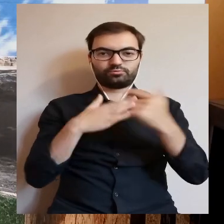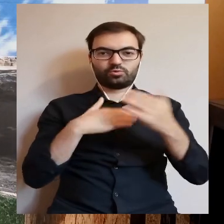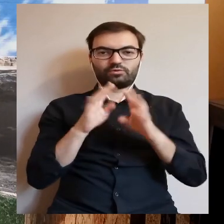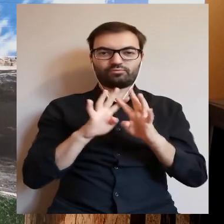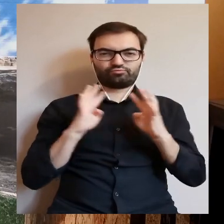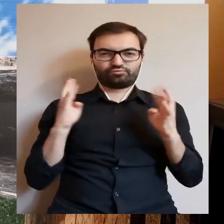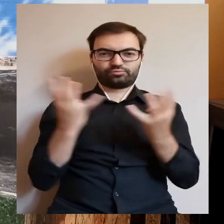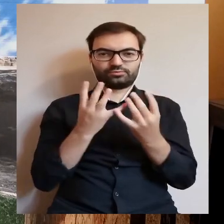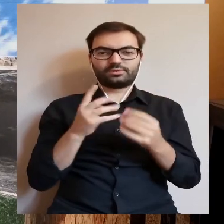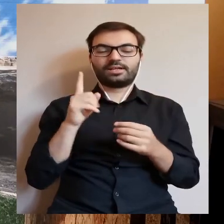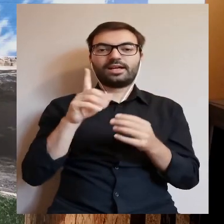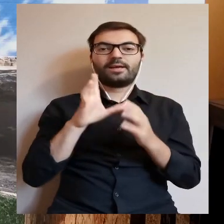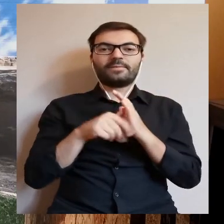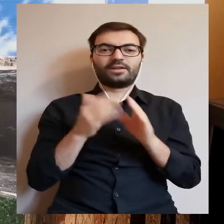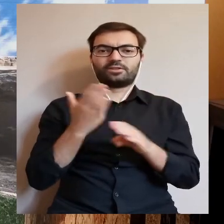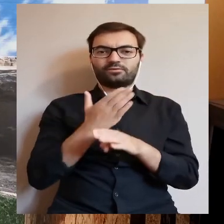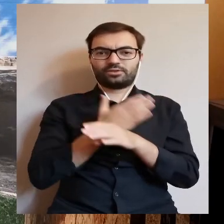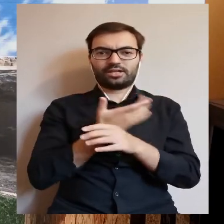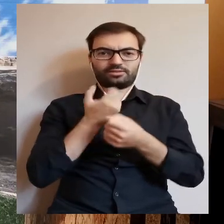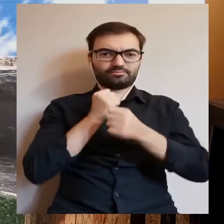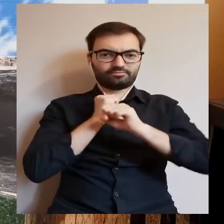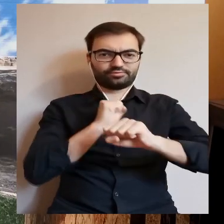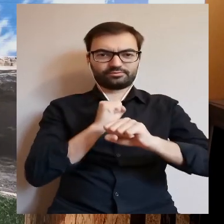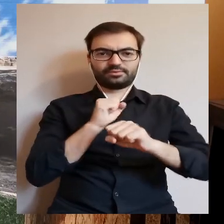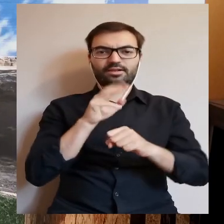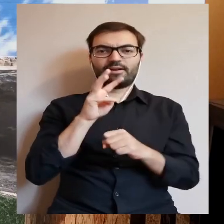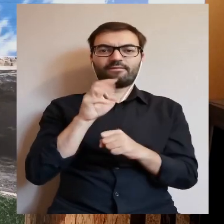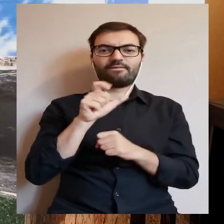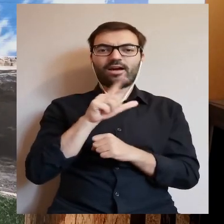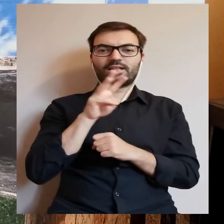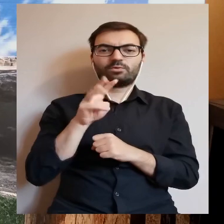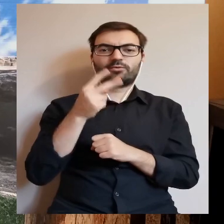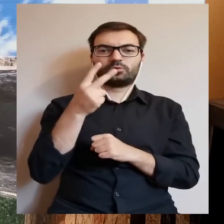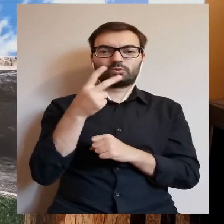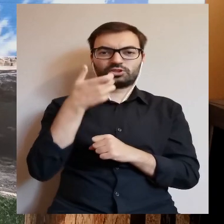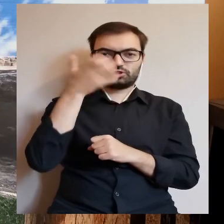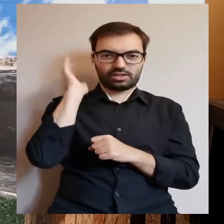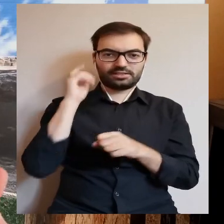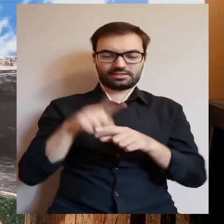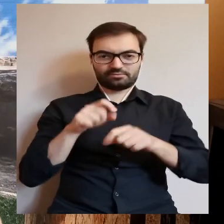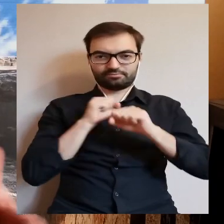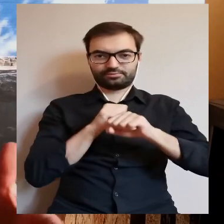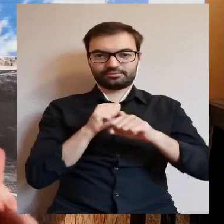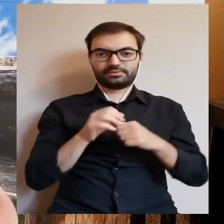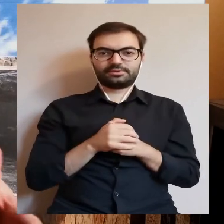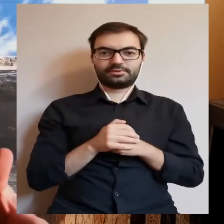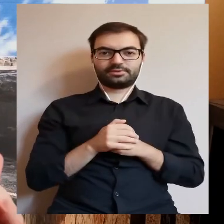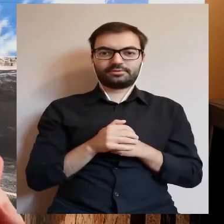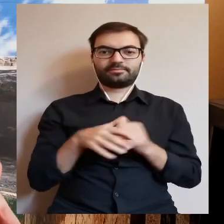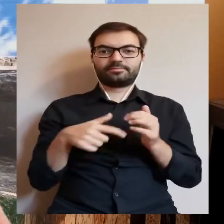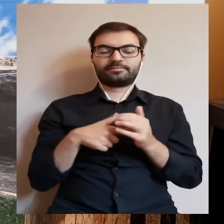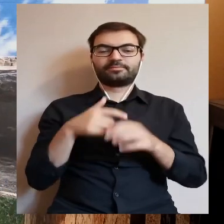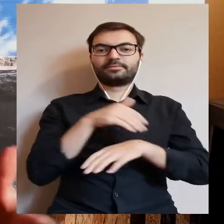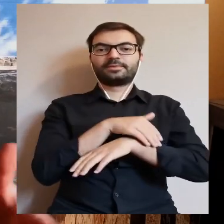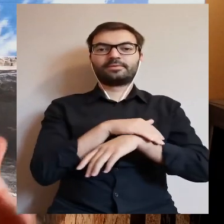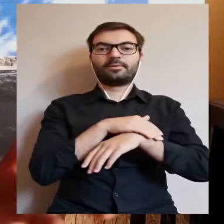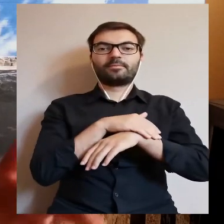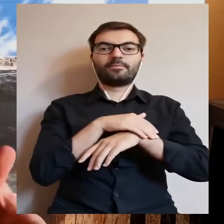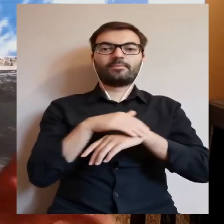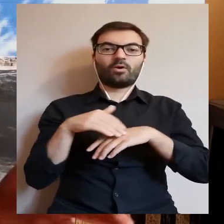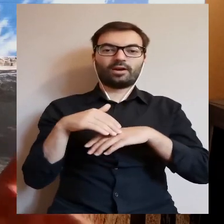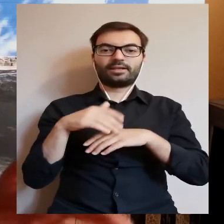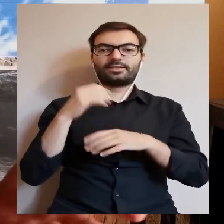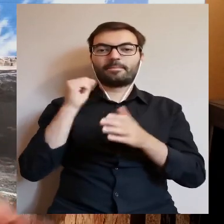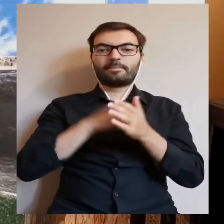obronny. Zresztą gród wcześniej dał też sobie radę, oparł się ataką Wacława II, czeskiego. Także słyszą Państwo pogranicze, nie